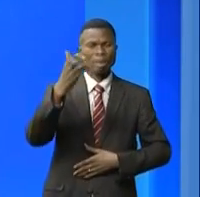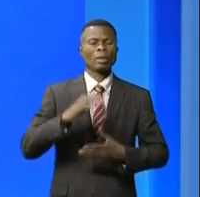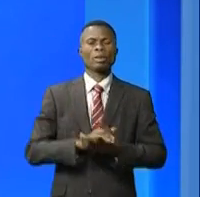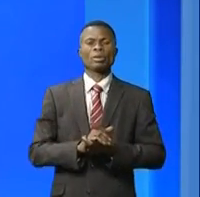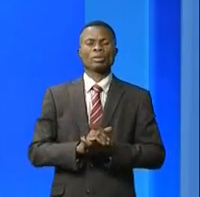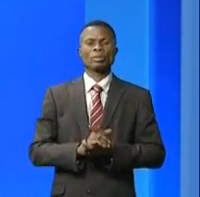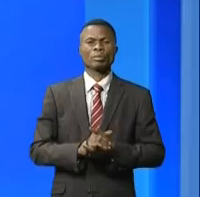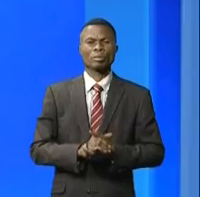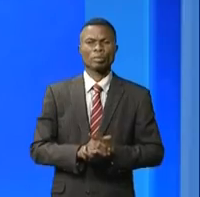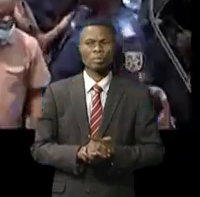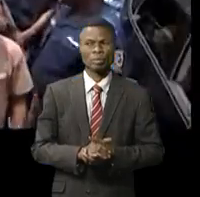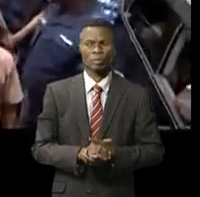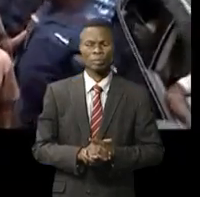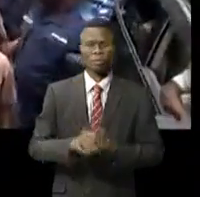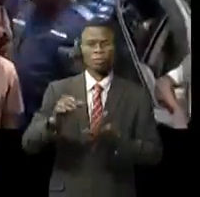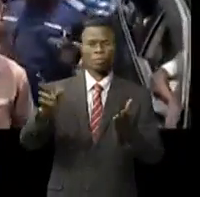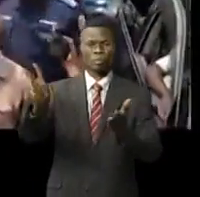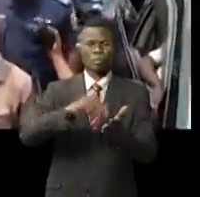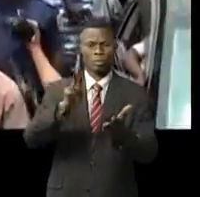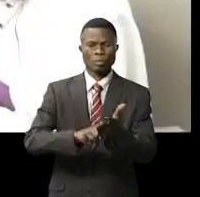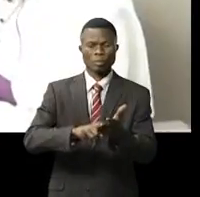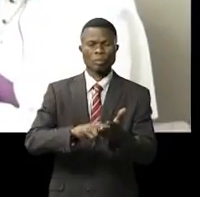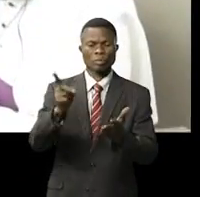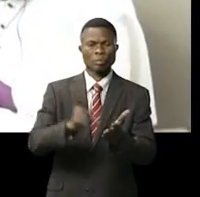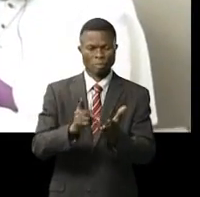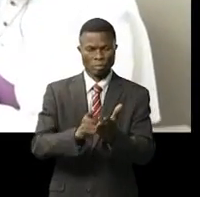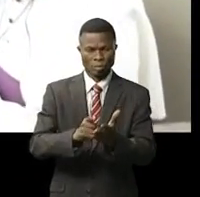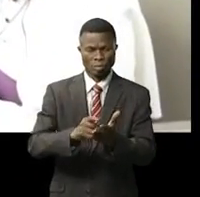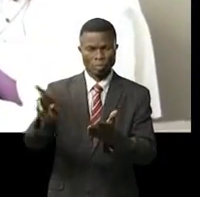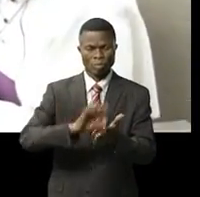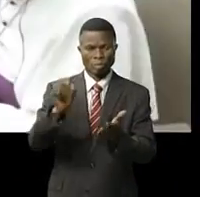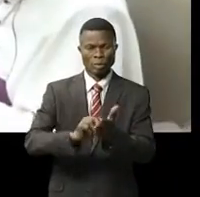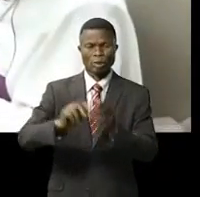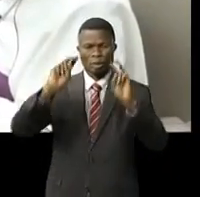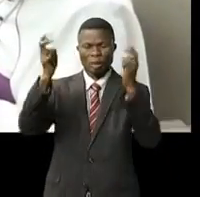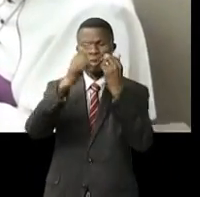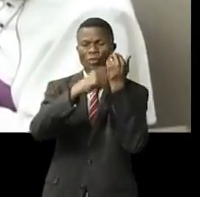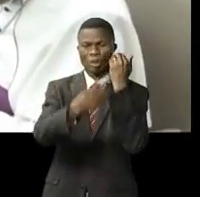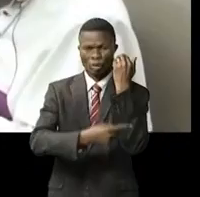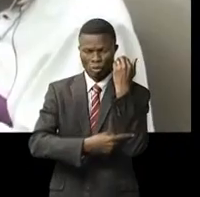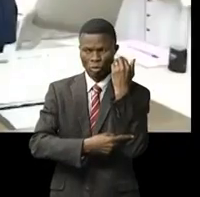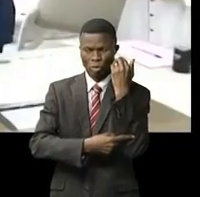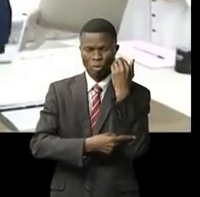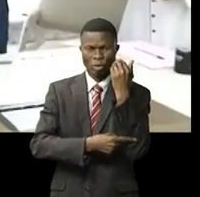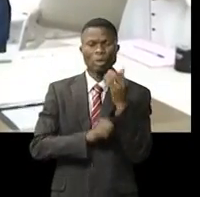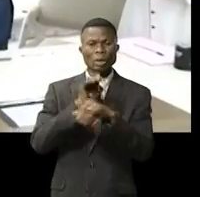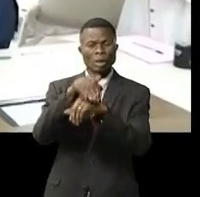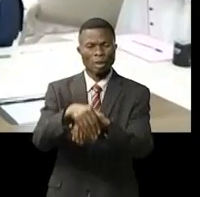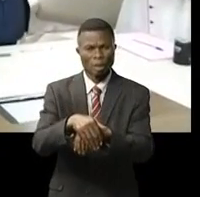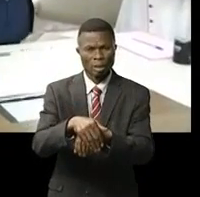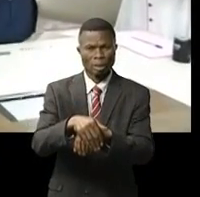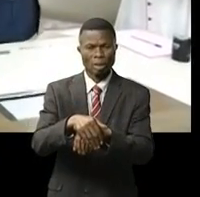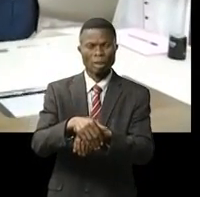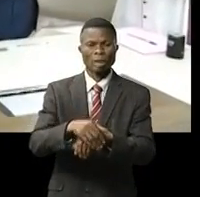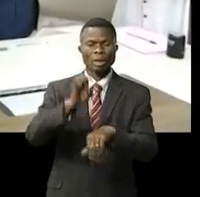le protocole d'accord tripartite signé à goma au nord qui vous engage spécialement l